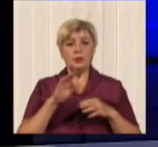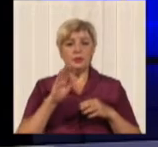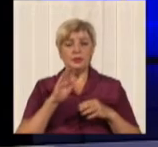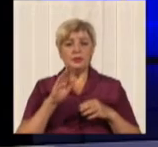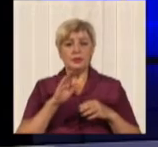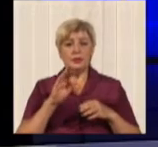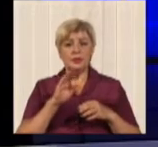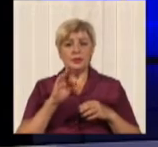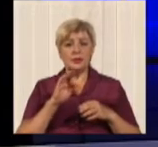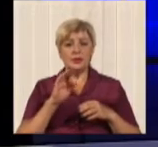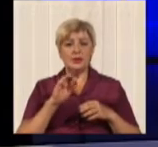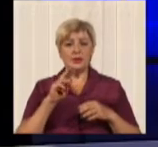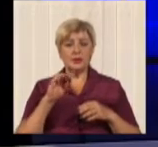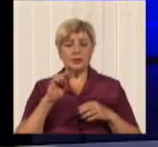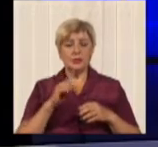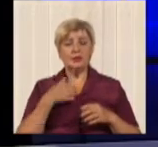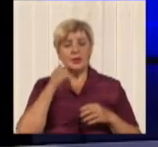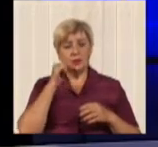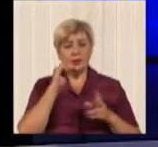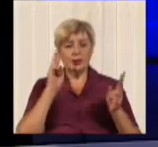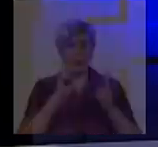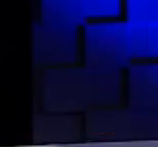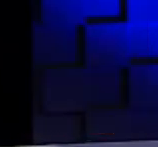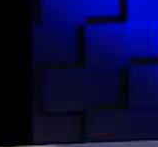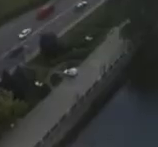побачимося завтра о 19.20.